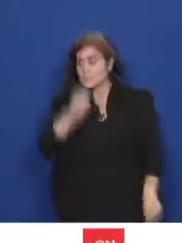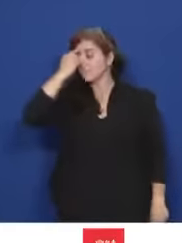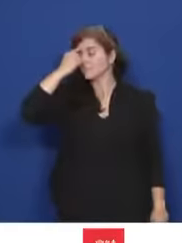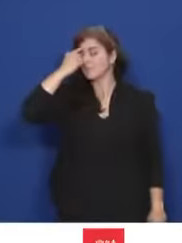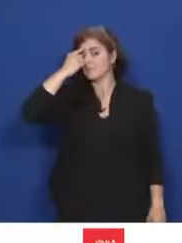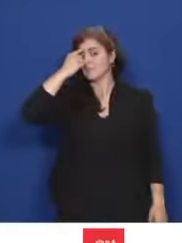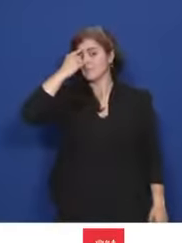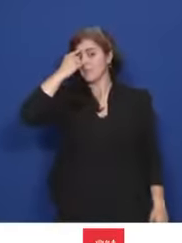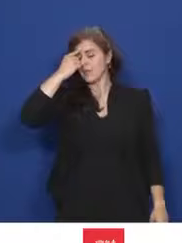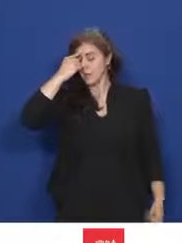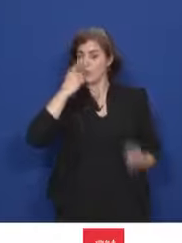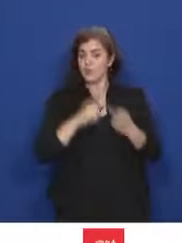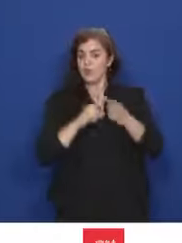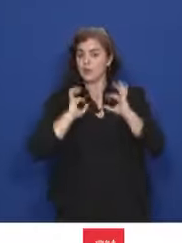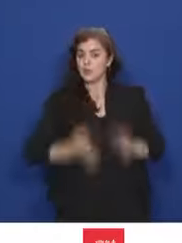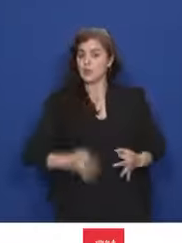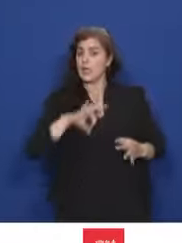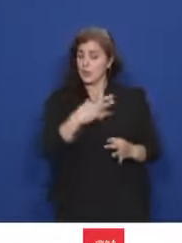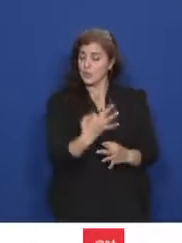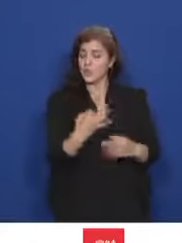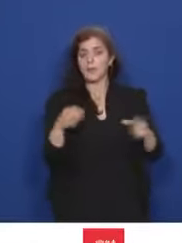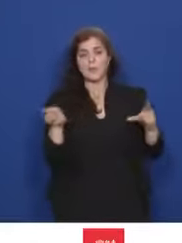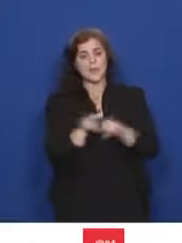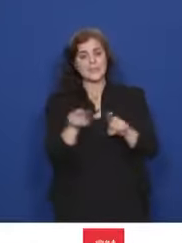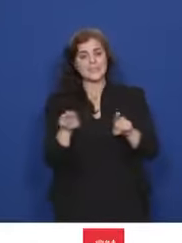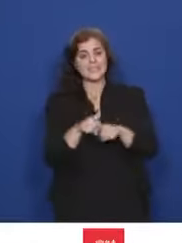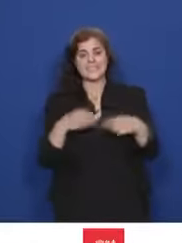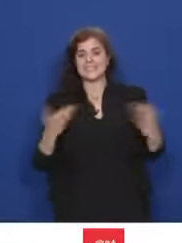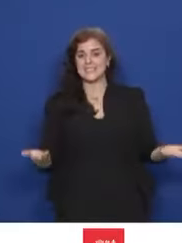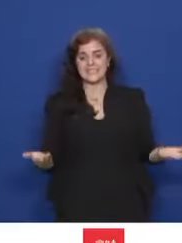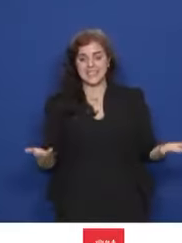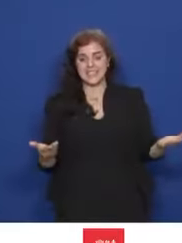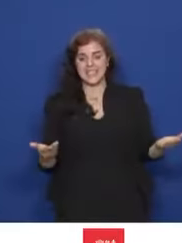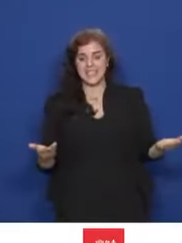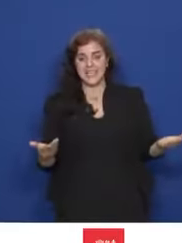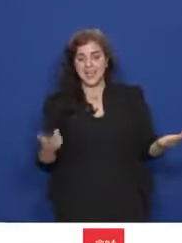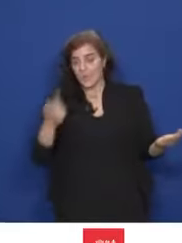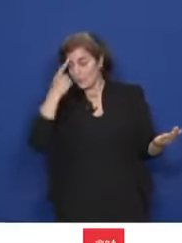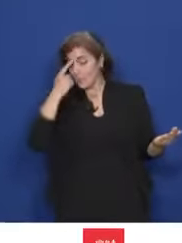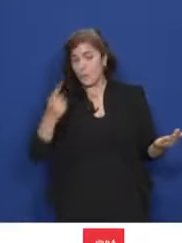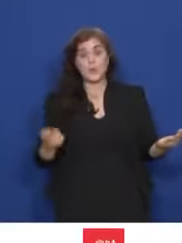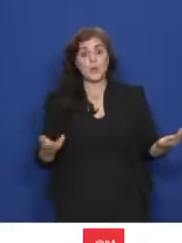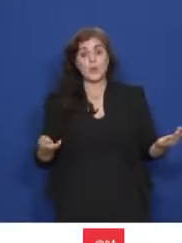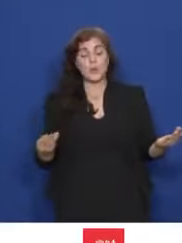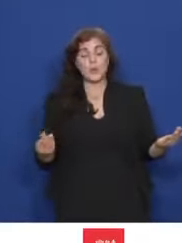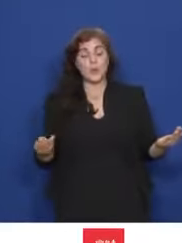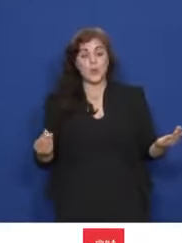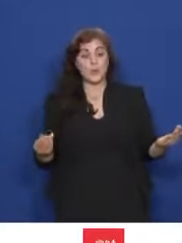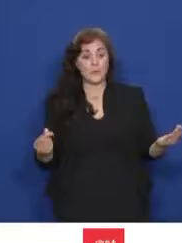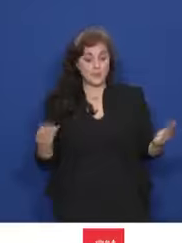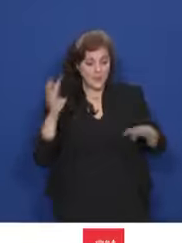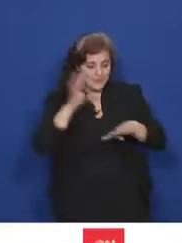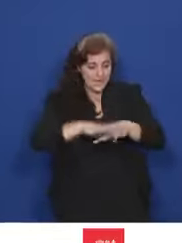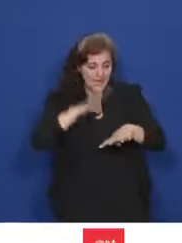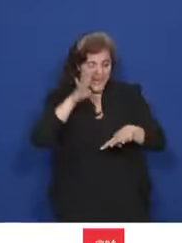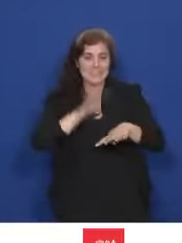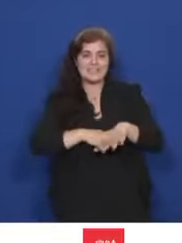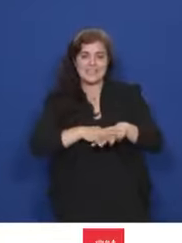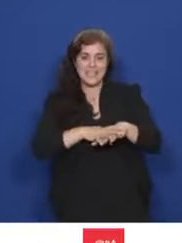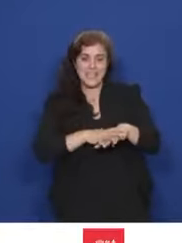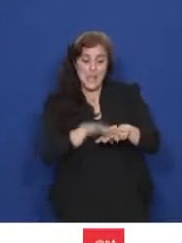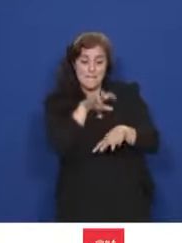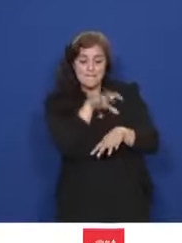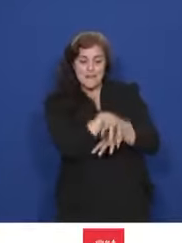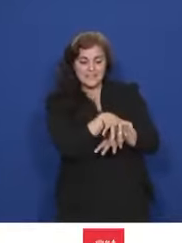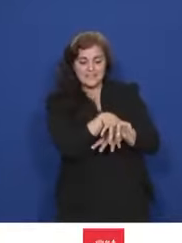d'une question scolaire, qui est essentielle, mais aussi globalement de ce que ça entraîne pour l'aménagement de cette partie du